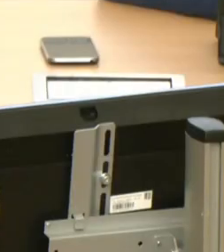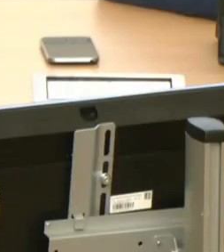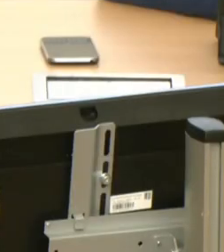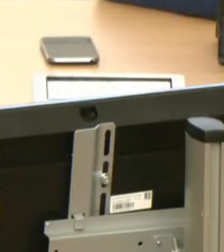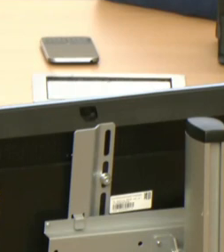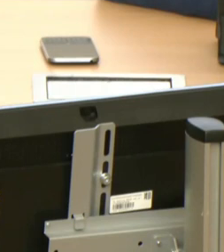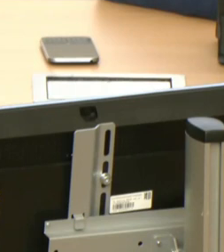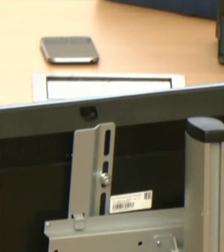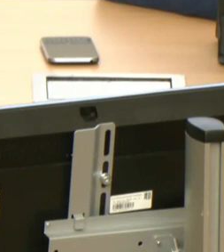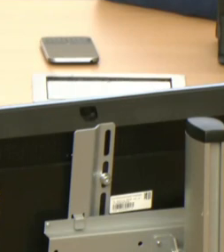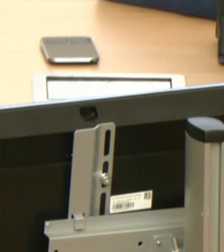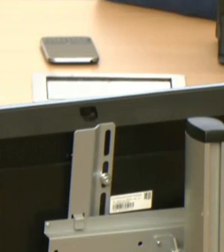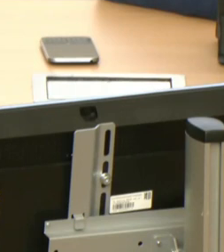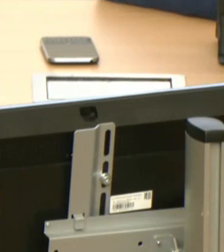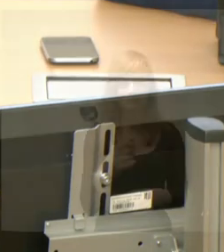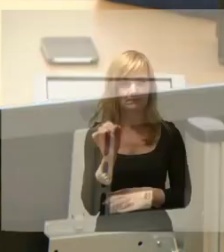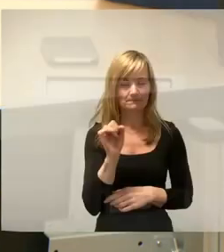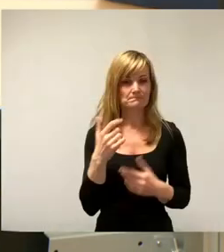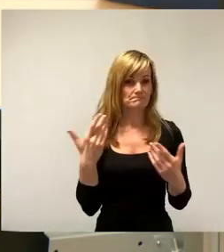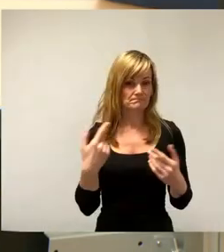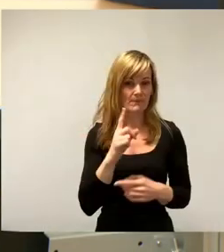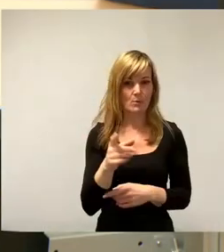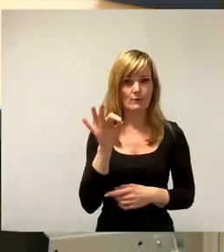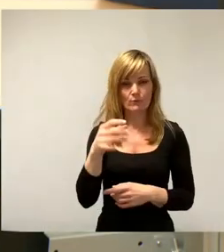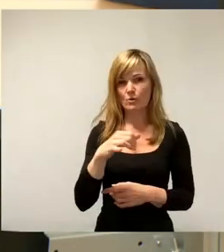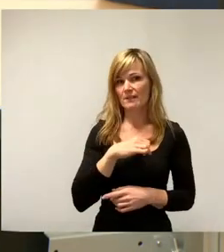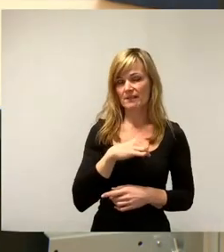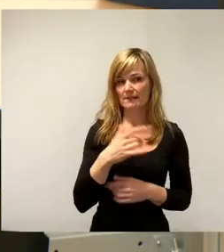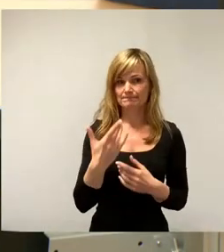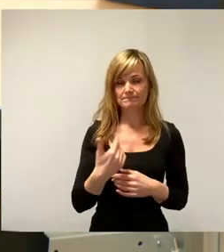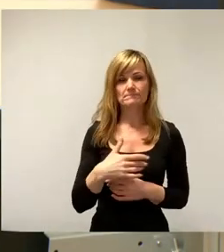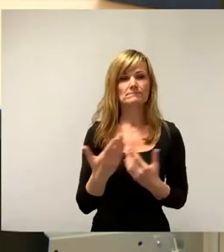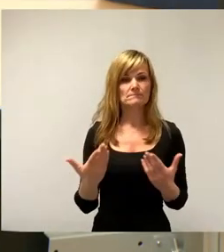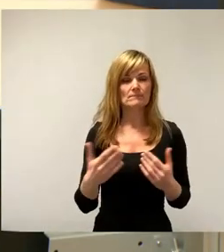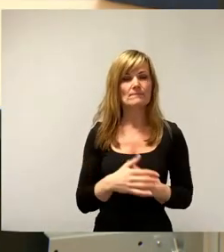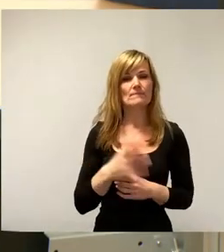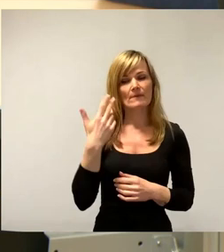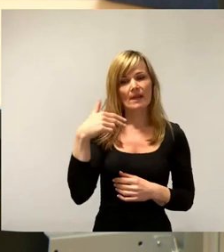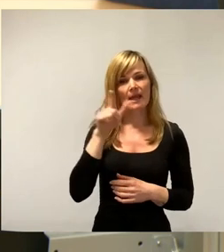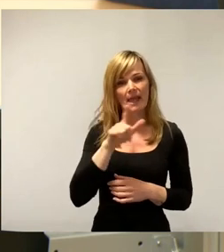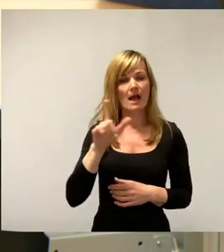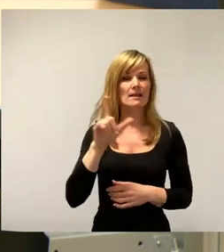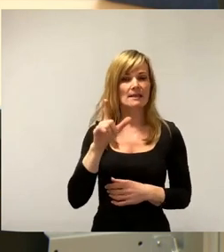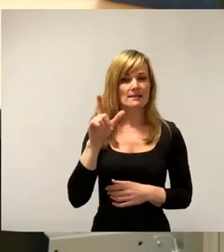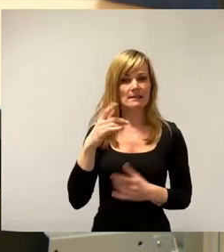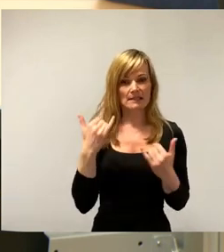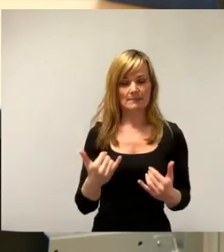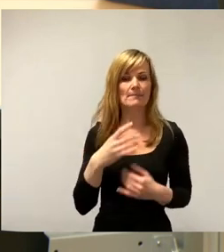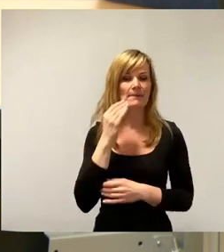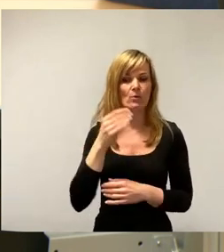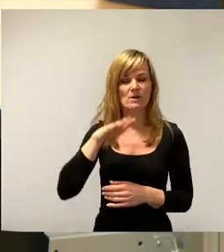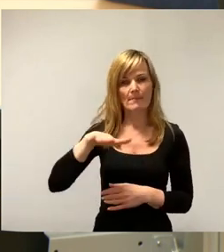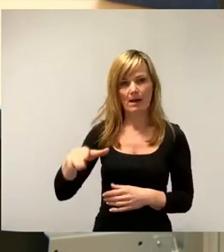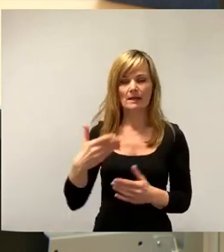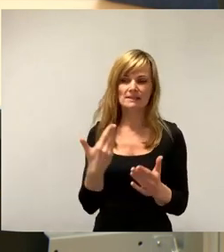Herr Lichti reitet ja gern das tote Pferd des Bewohnerparkens durch die Stadt und dem muss man wieder entgegentreten.